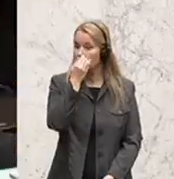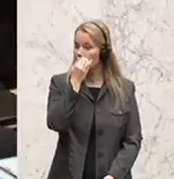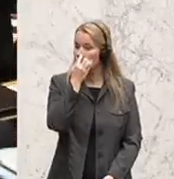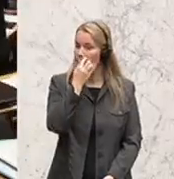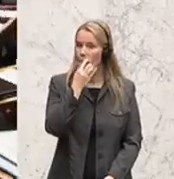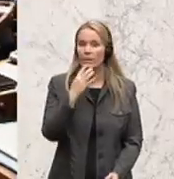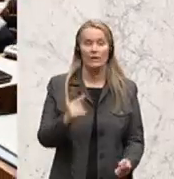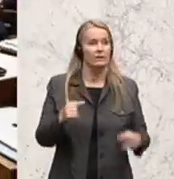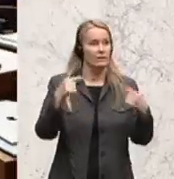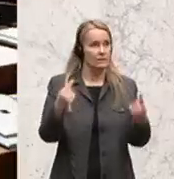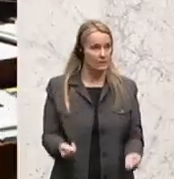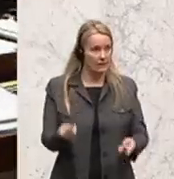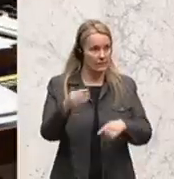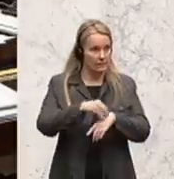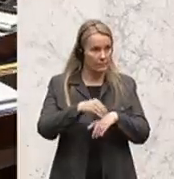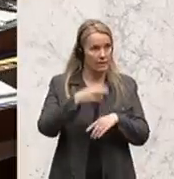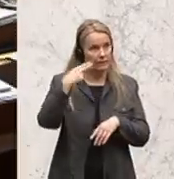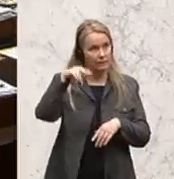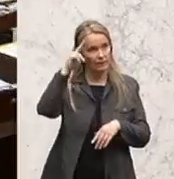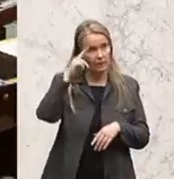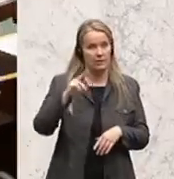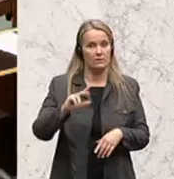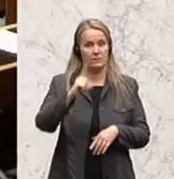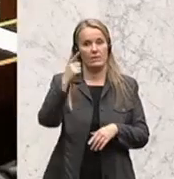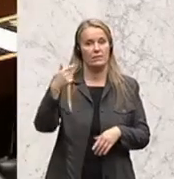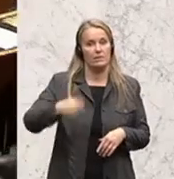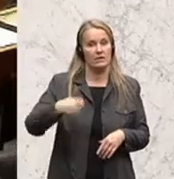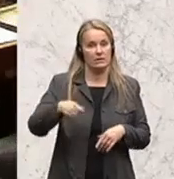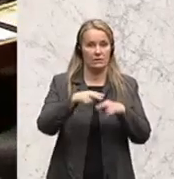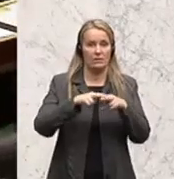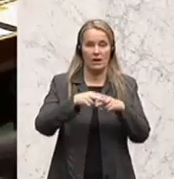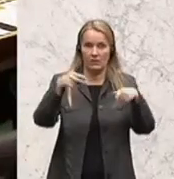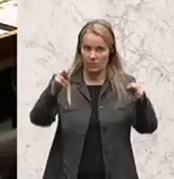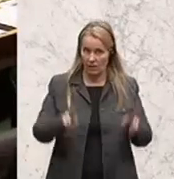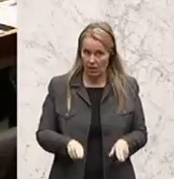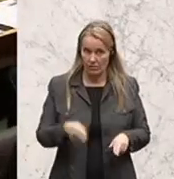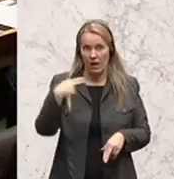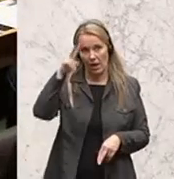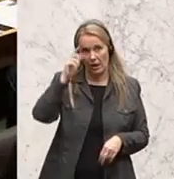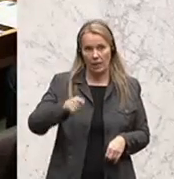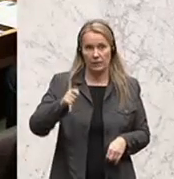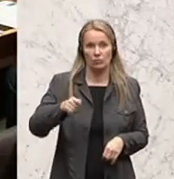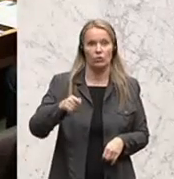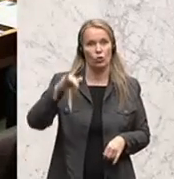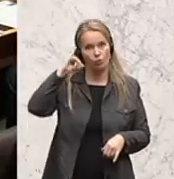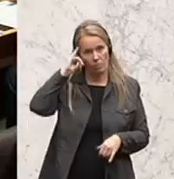Als Nächster zu Wort gemeldet hat sich der zweite Präsident des Nationalrats, Herr Göttner-Kopf.